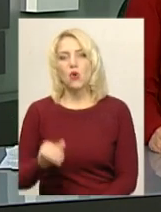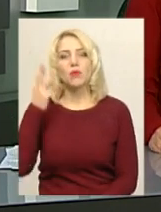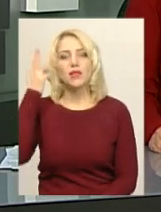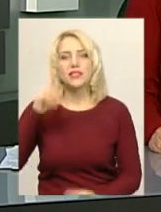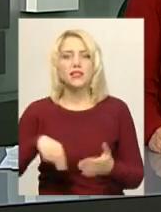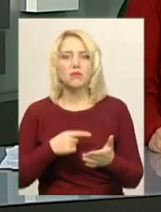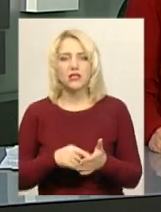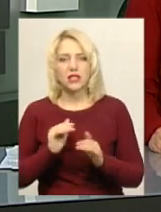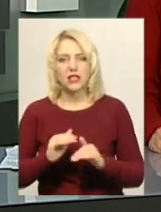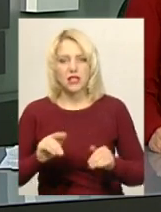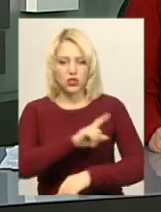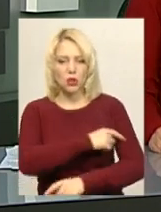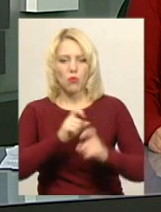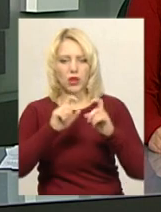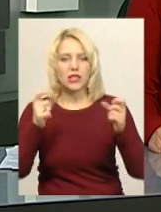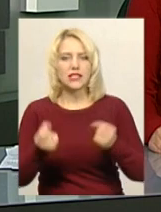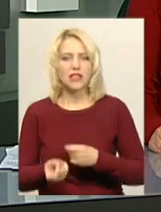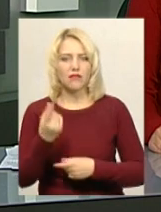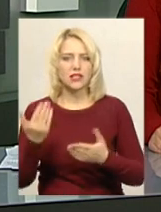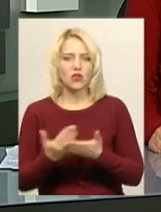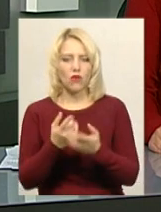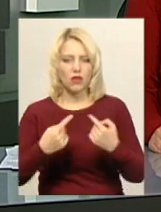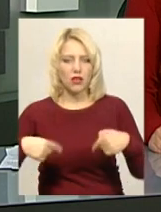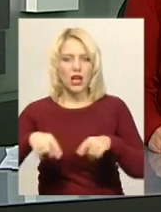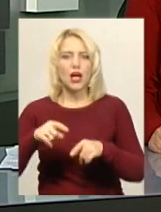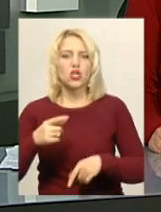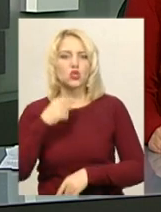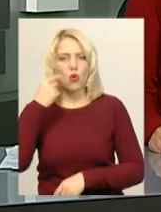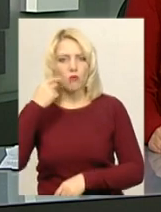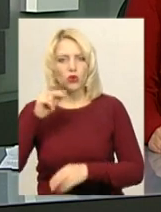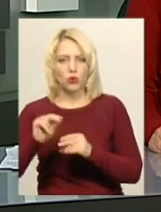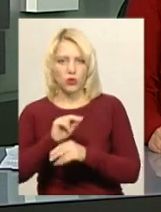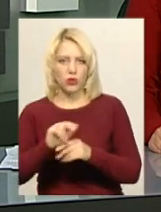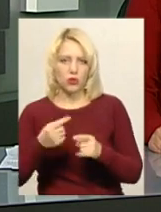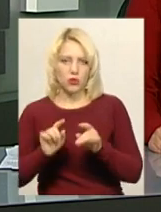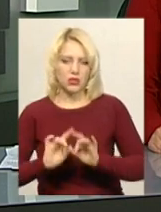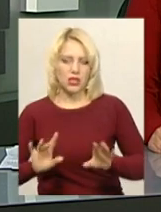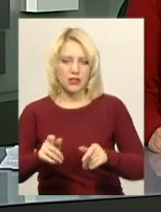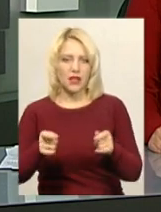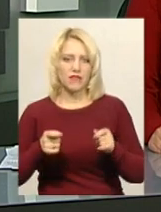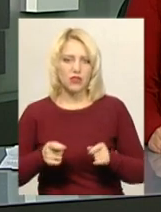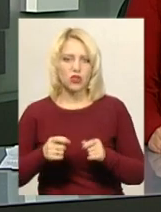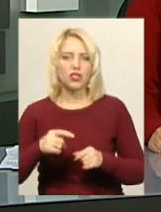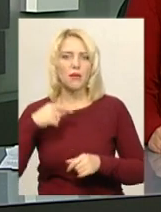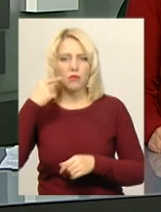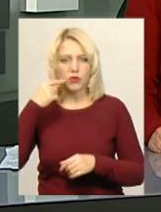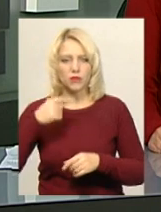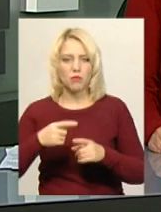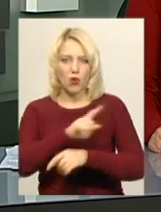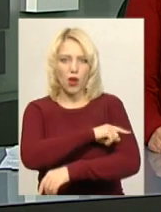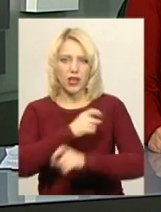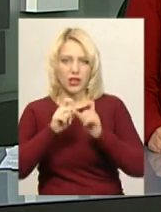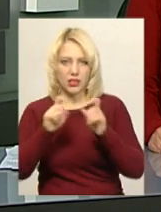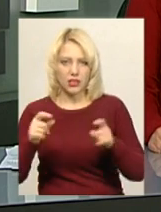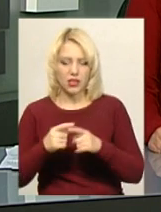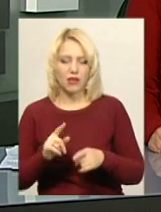міській дитячій поліклініці з'явиться новий відділ стоматології. Про це розповів завідувач міської дитячої поліклініки Олександр Дехтярук. За